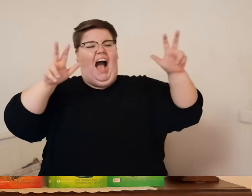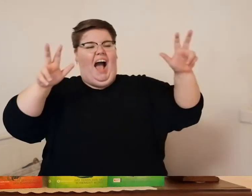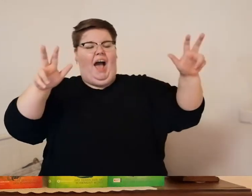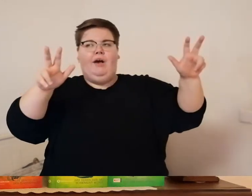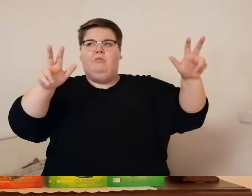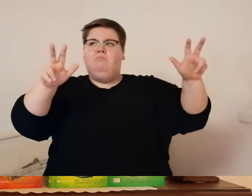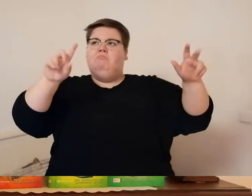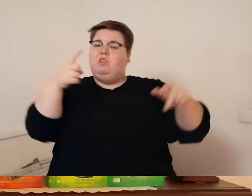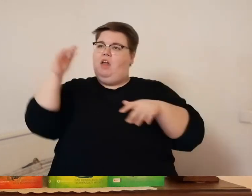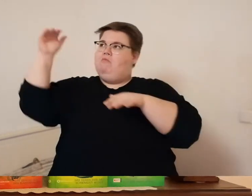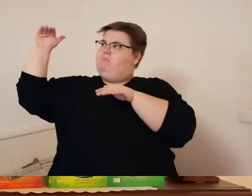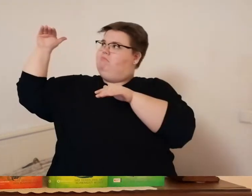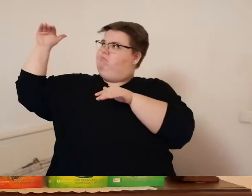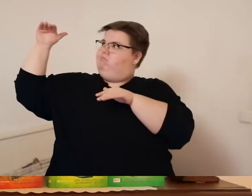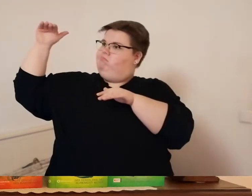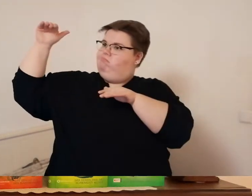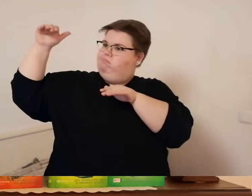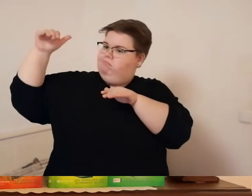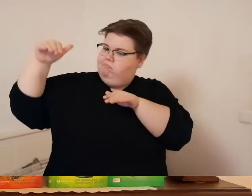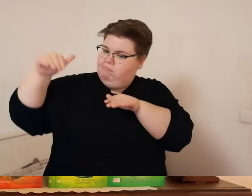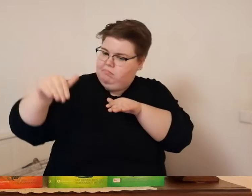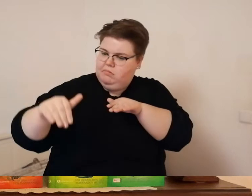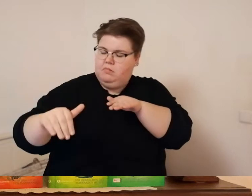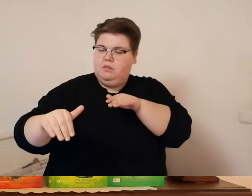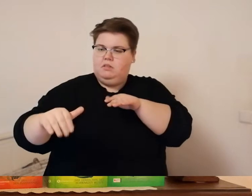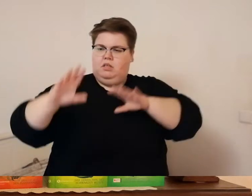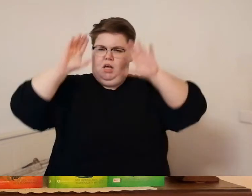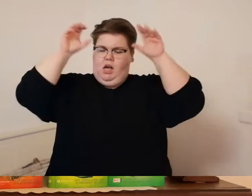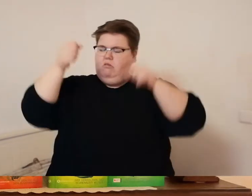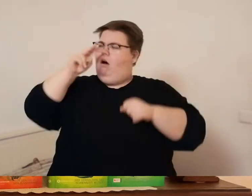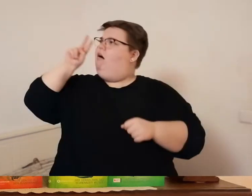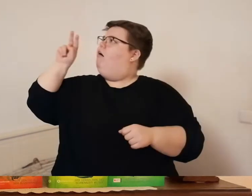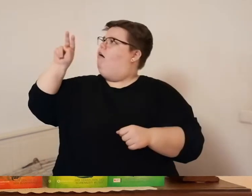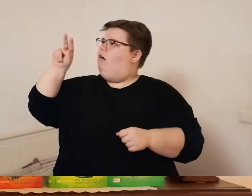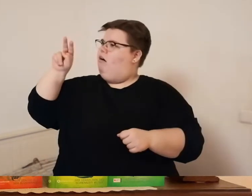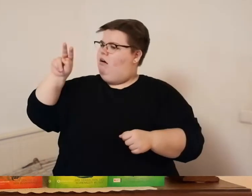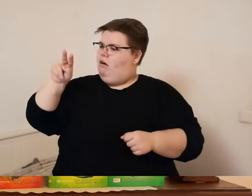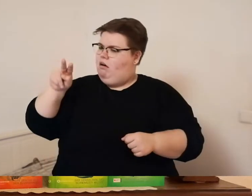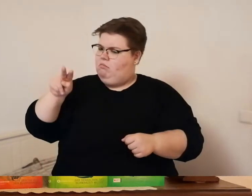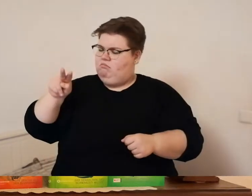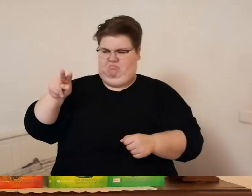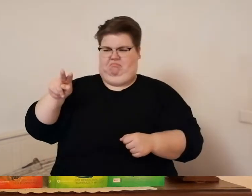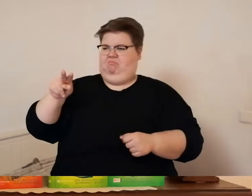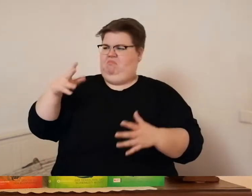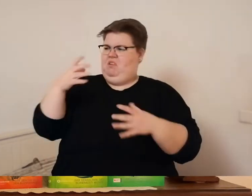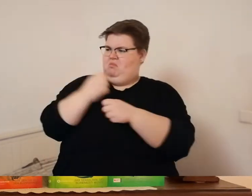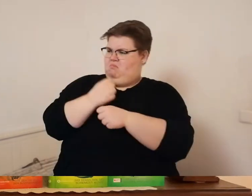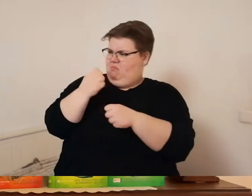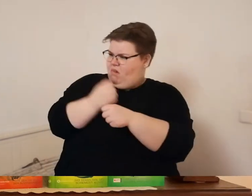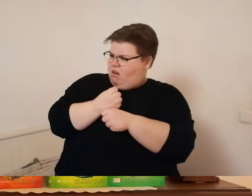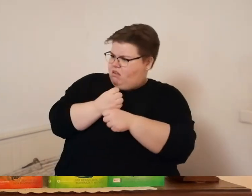vor adana nach unten in die tiefe dreta sah ihm nach was macht er da keine ahnung